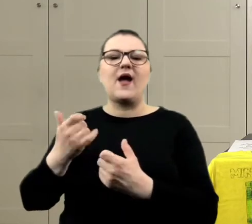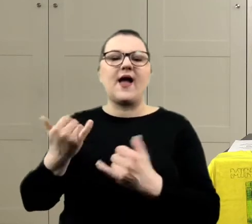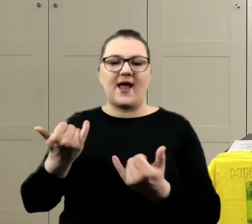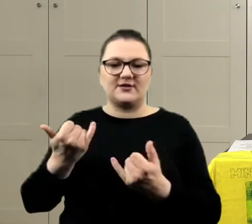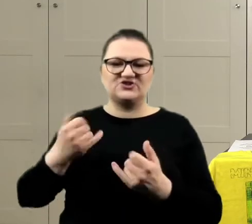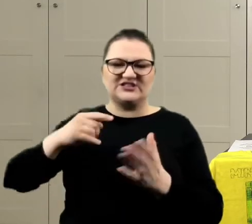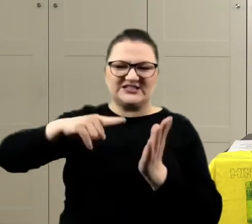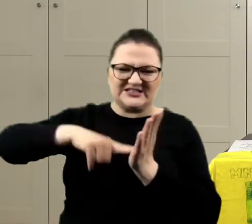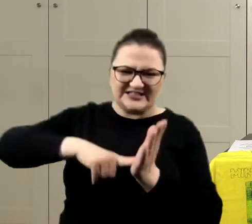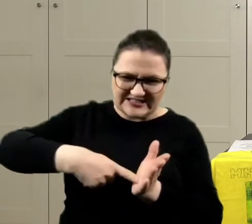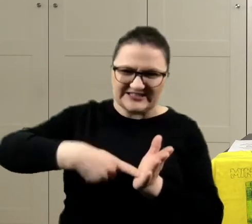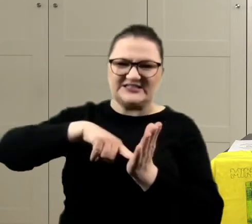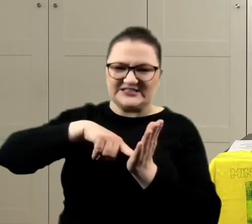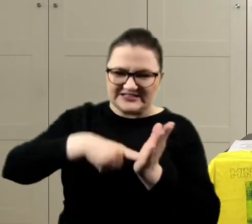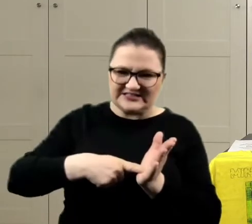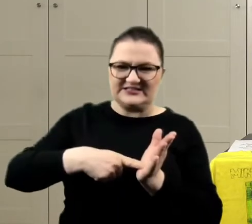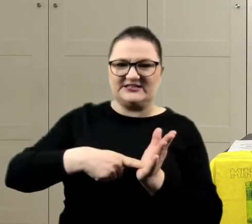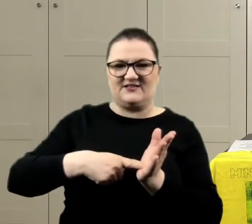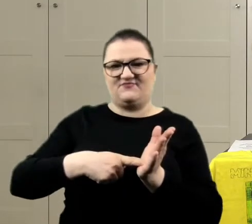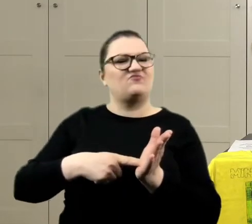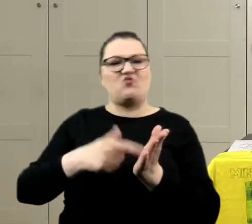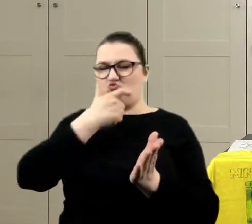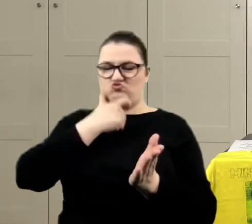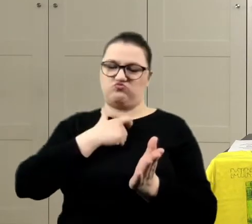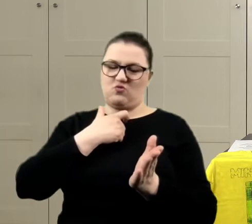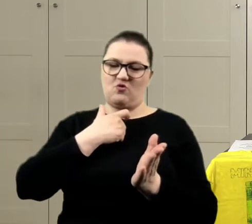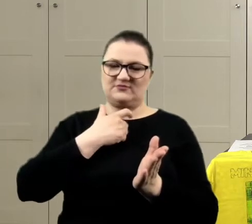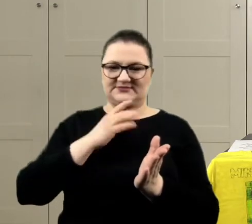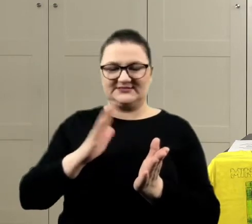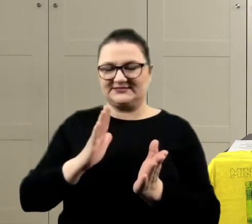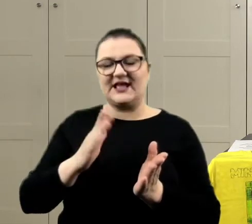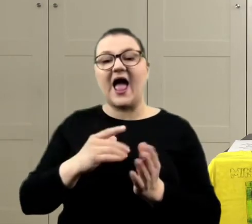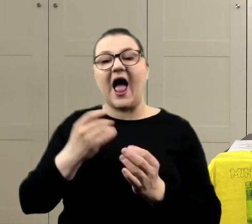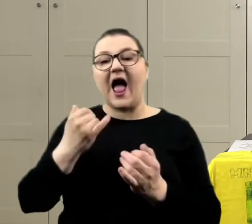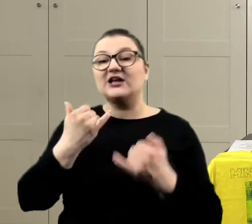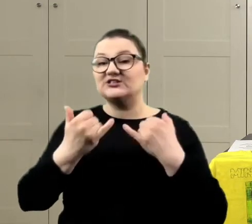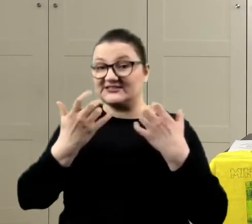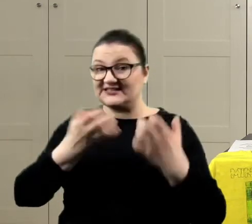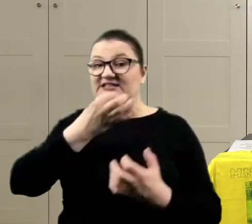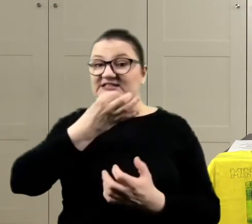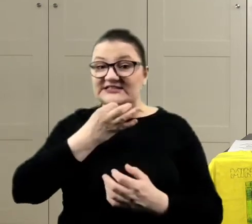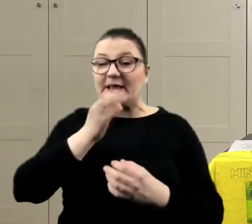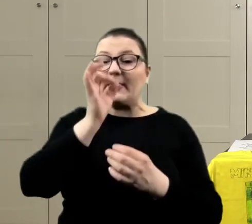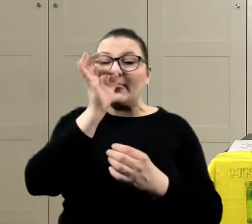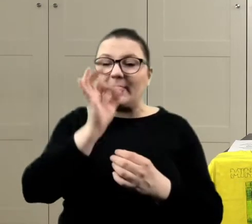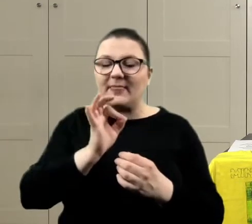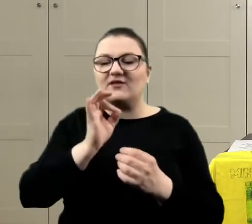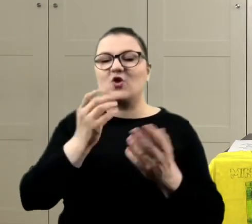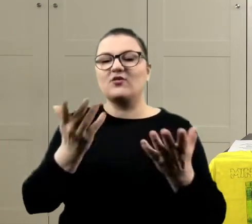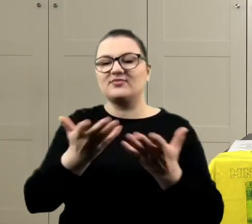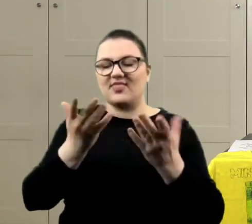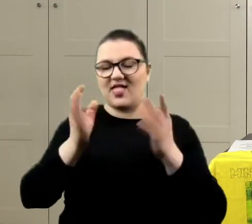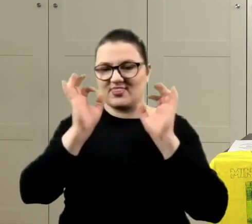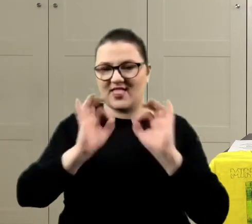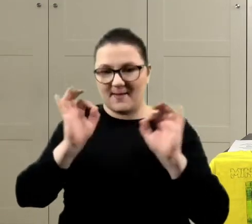tak mocno rozpłaszczyła i wtedy wychodzi grubo. No, ale żebyśmy mieli cieniutkie, to musimy delikatnie, to